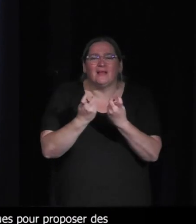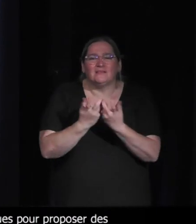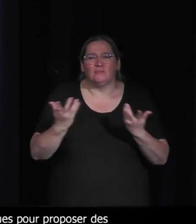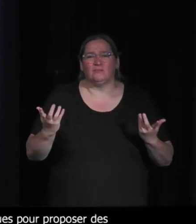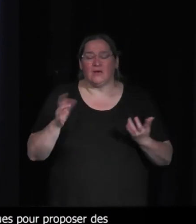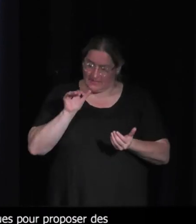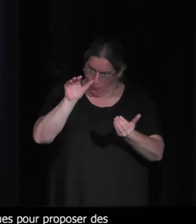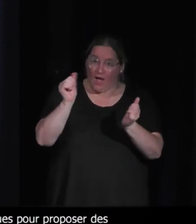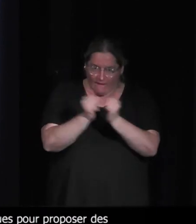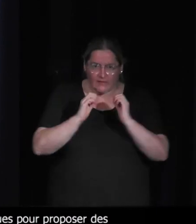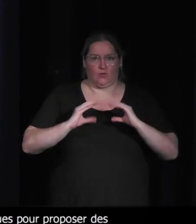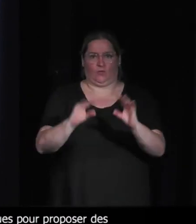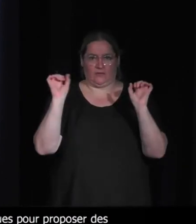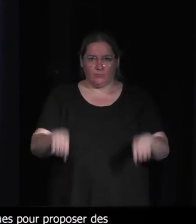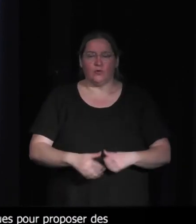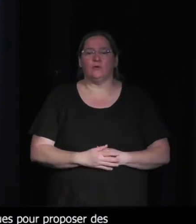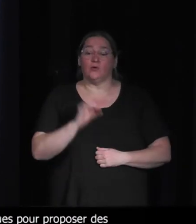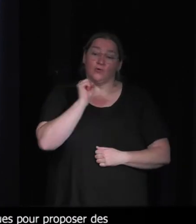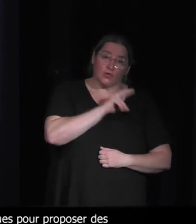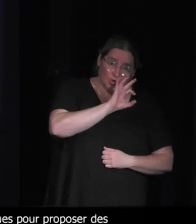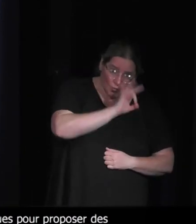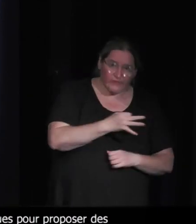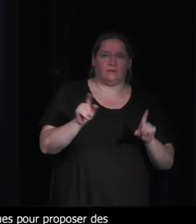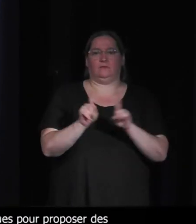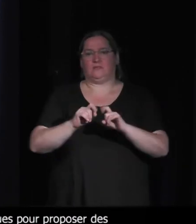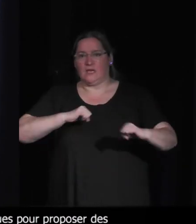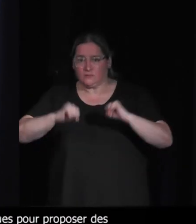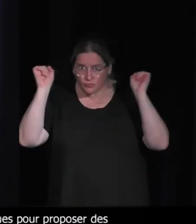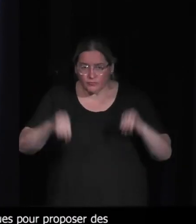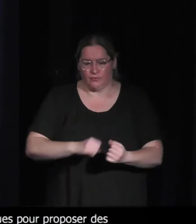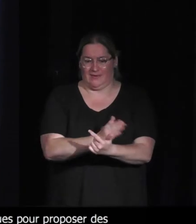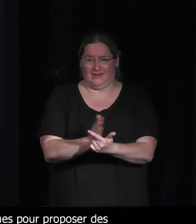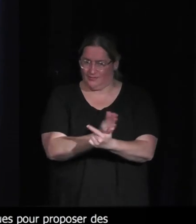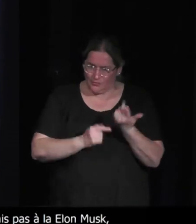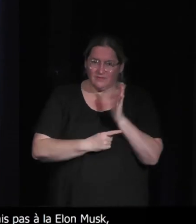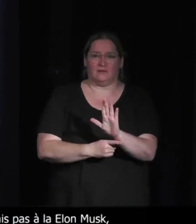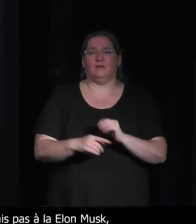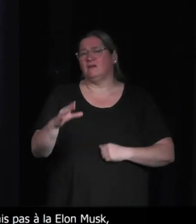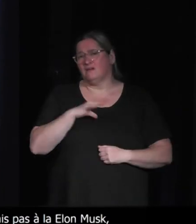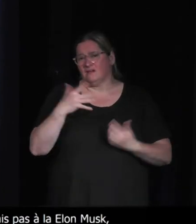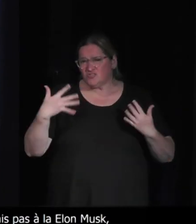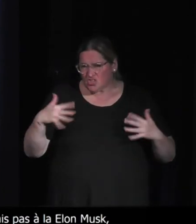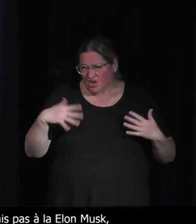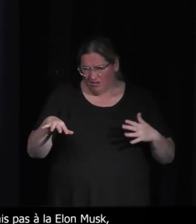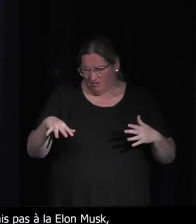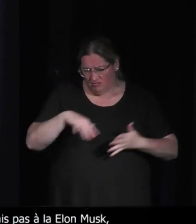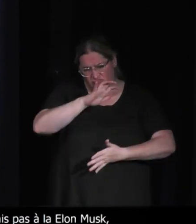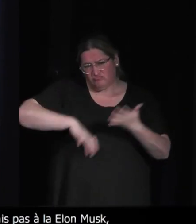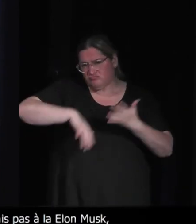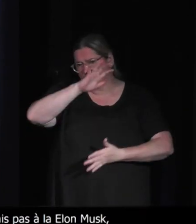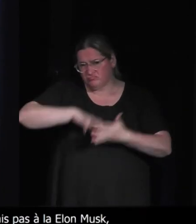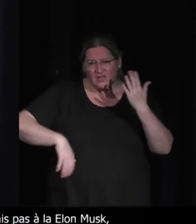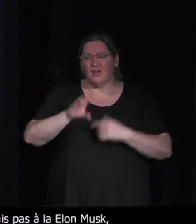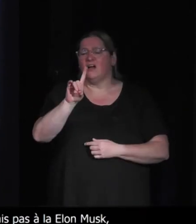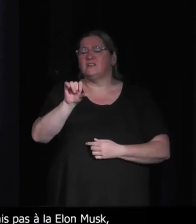place. Et donc, voilà, inspirer à la fois l'urgence et la possibilité d'agir. Et il a de la littérature qui fait déjà ça, y a Ursula Le Guin, Alain